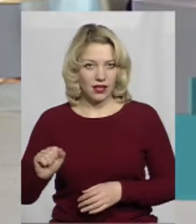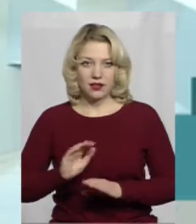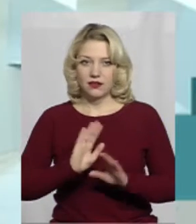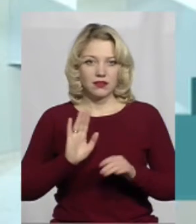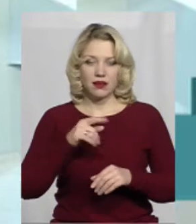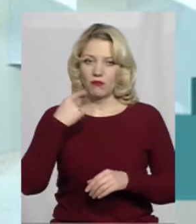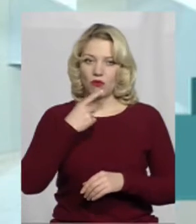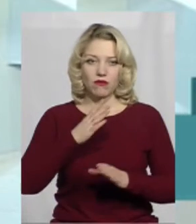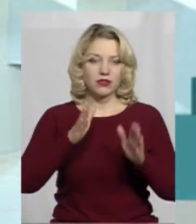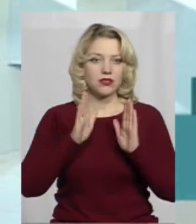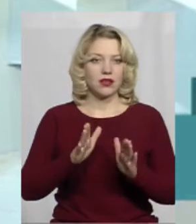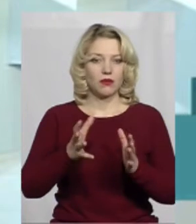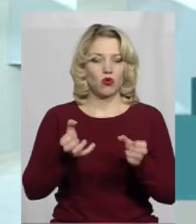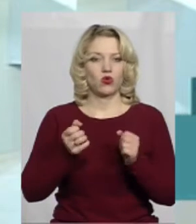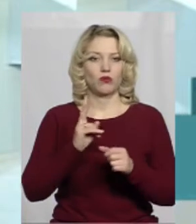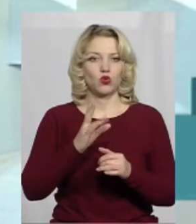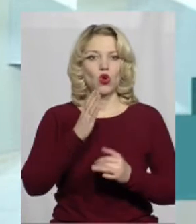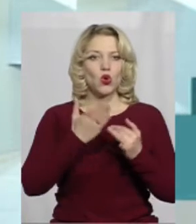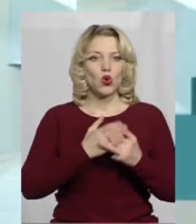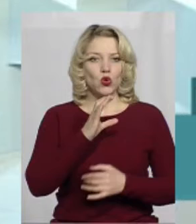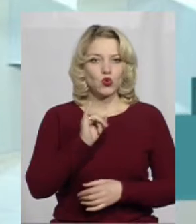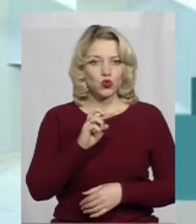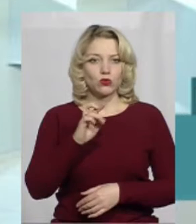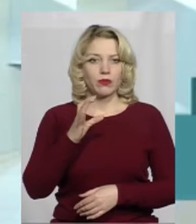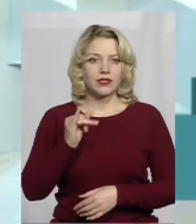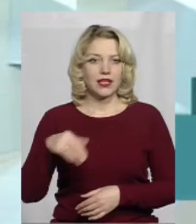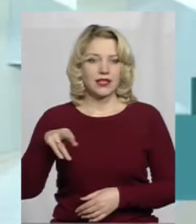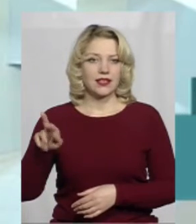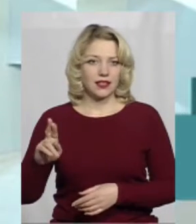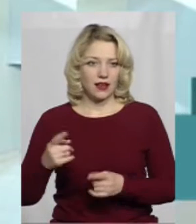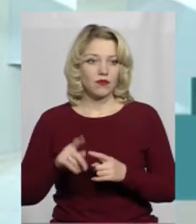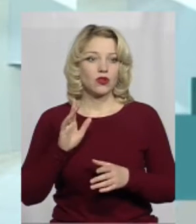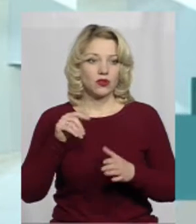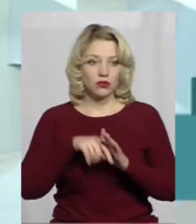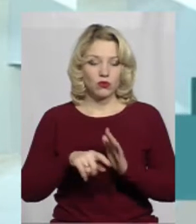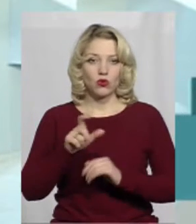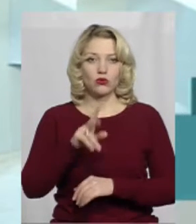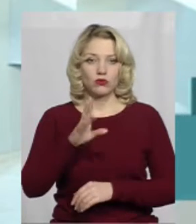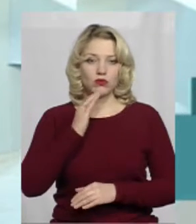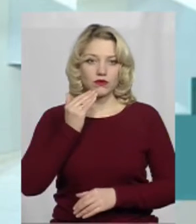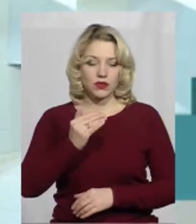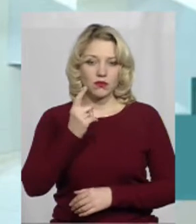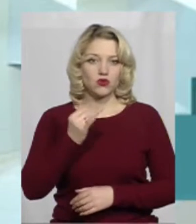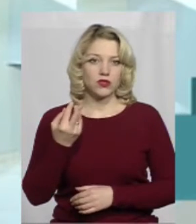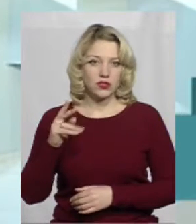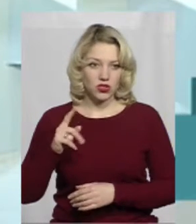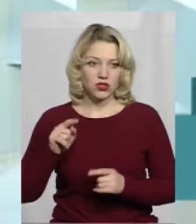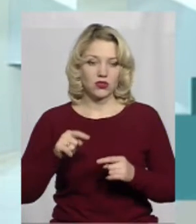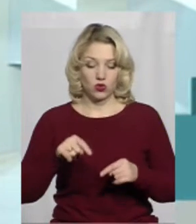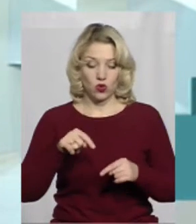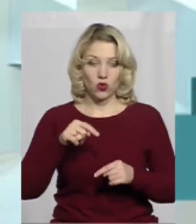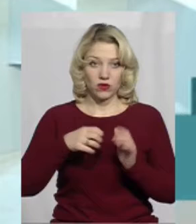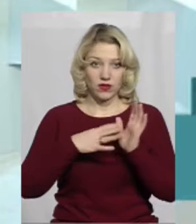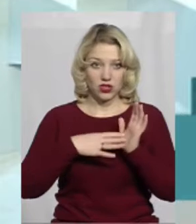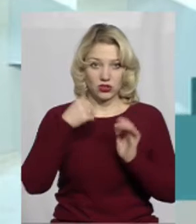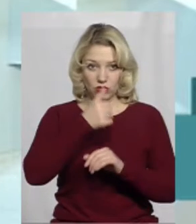одержувачів житлової субсидії. Тобто ті сім'ї, які будуть звертатися з 1 січня цього року за наданням